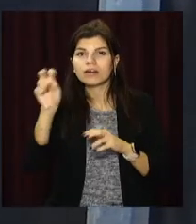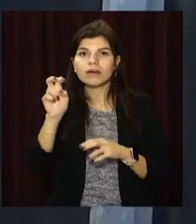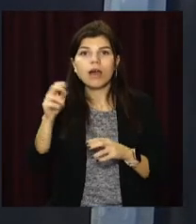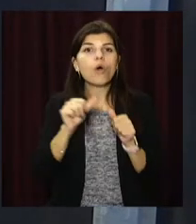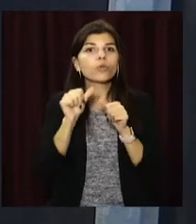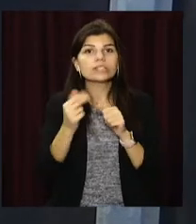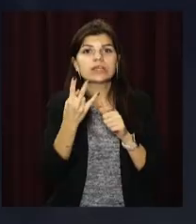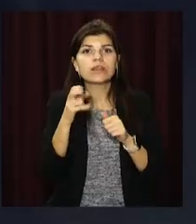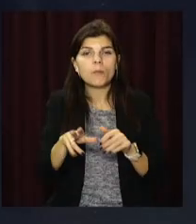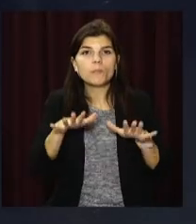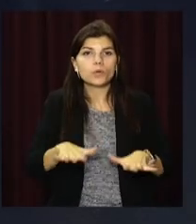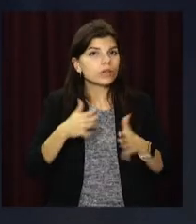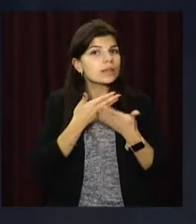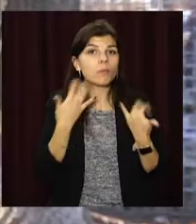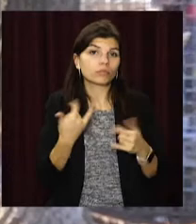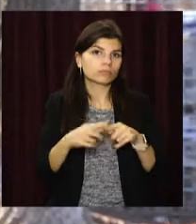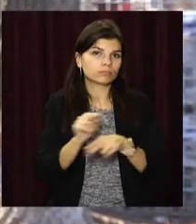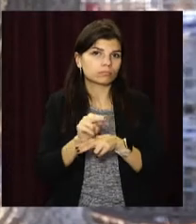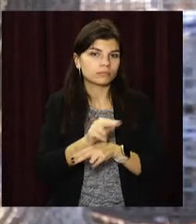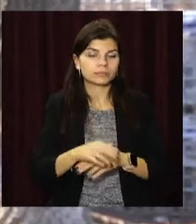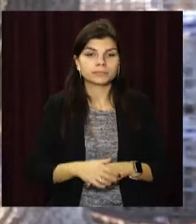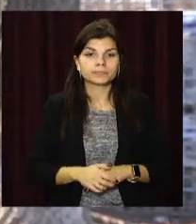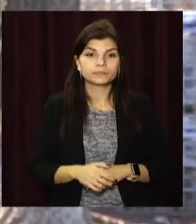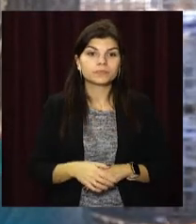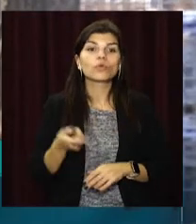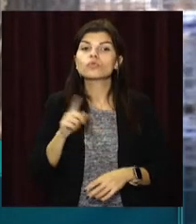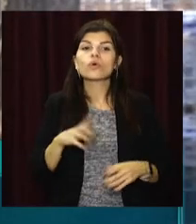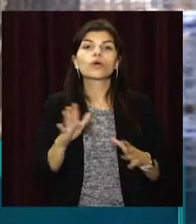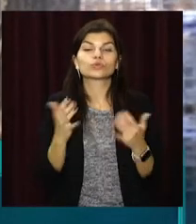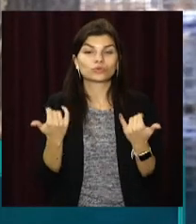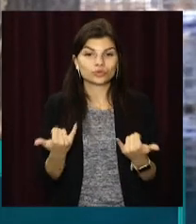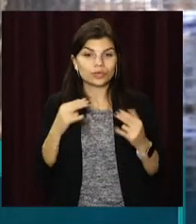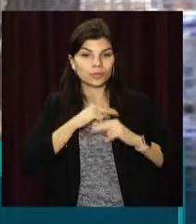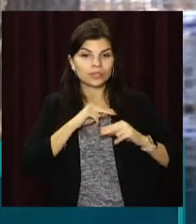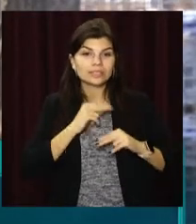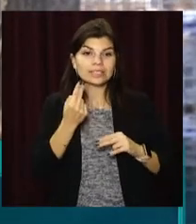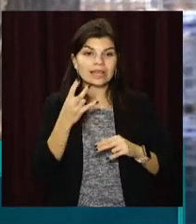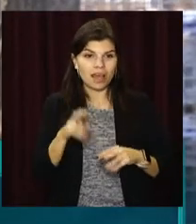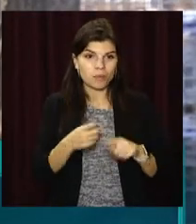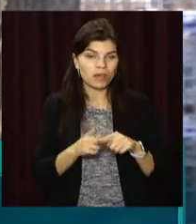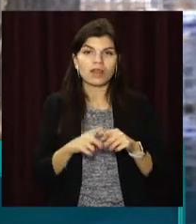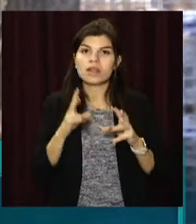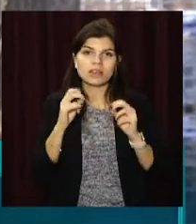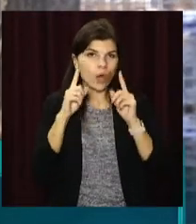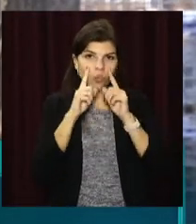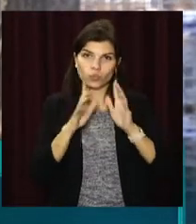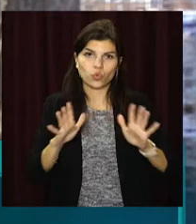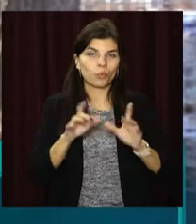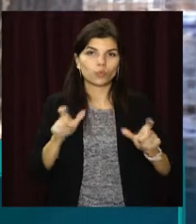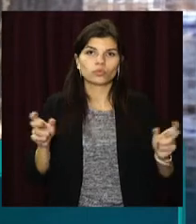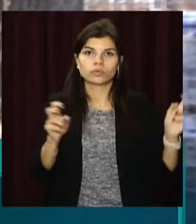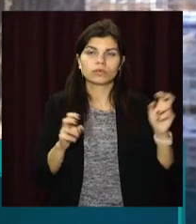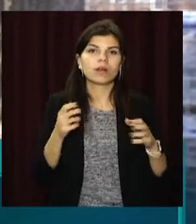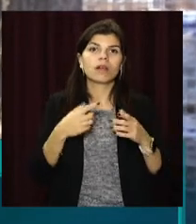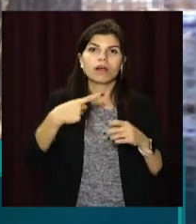ЦНАП немає. В тому форматі, в якому зараз працює ЦНАП у громаді, це зовсім неконформно для відвідувачів. Находяться на